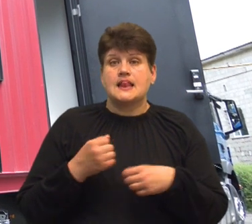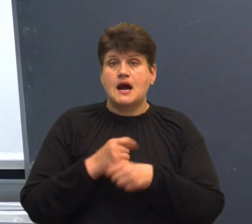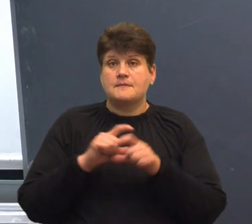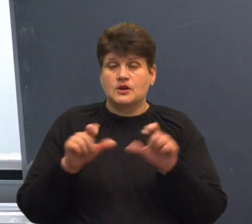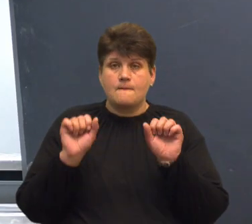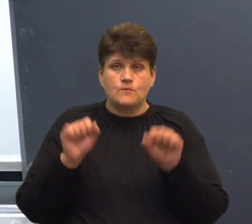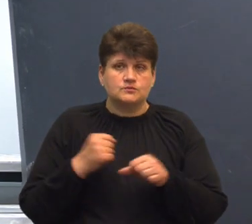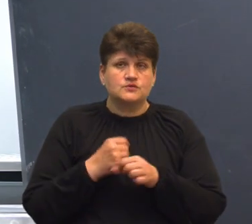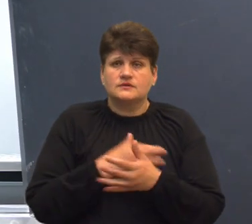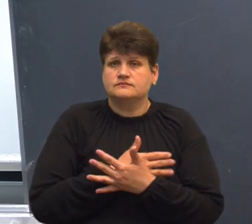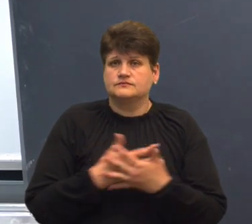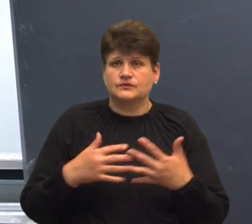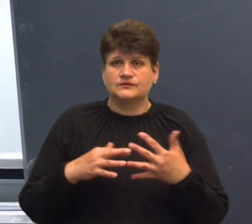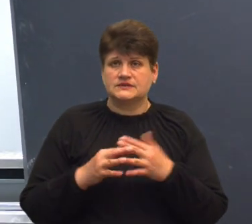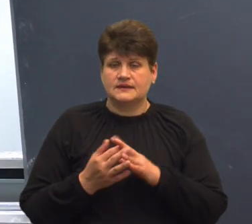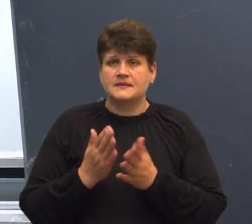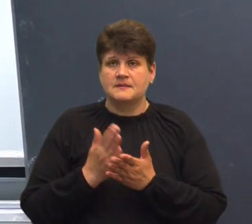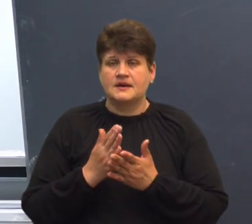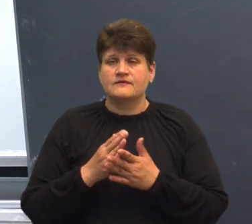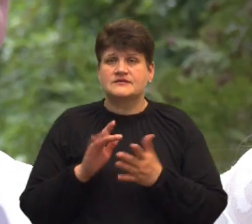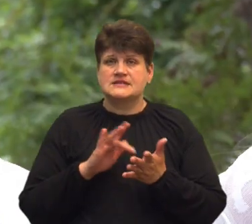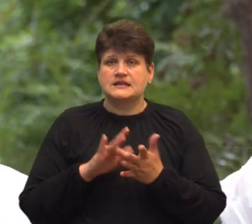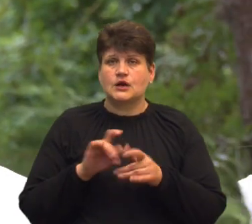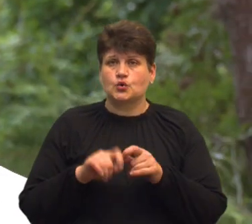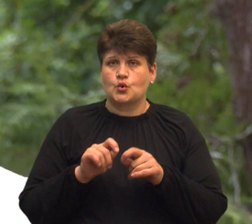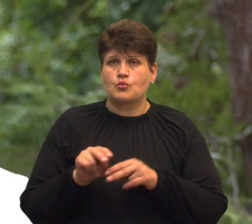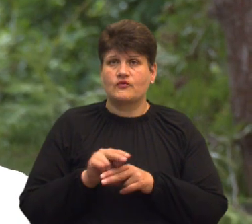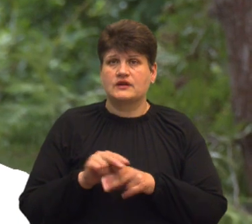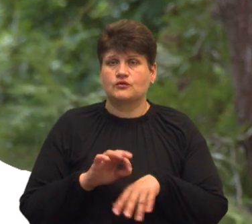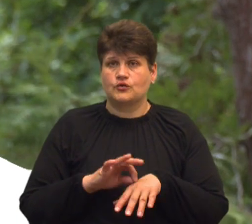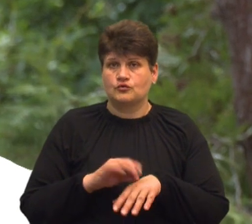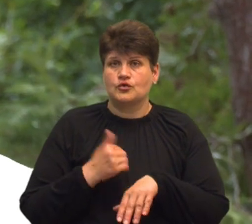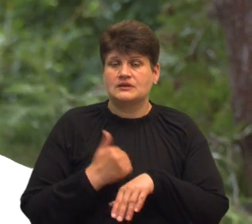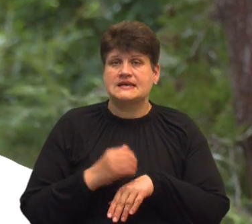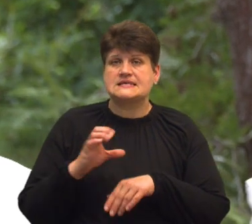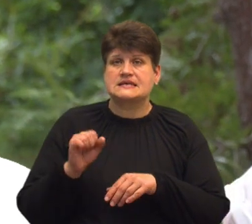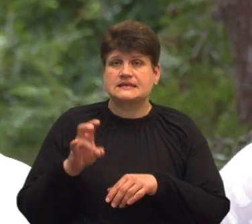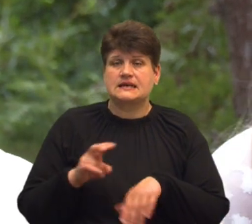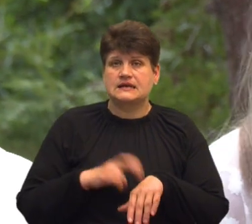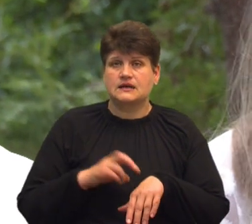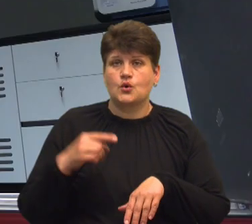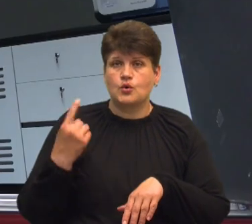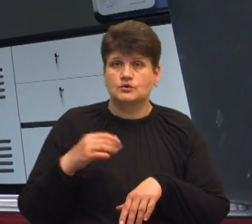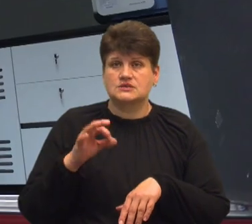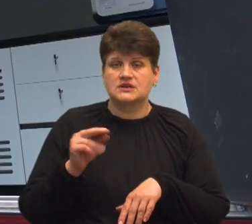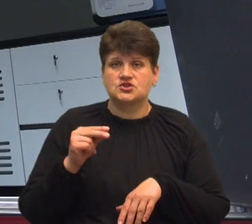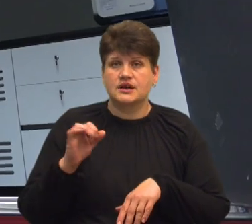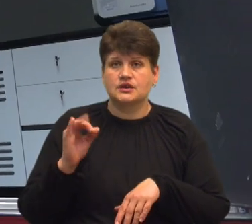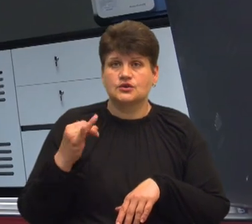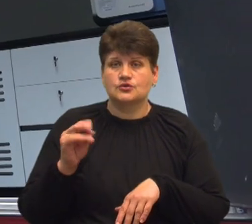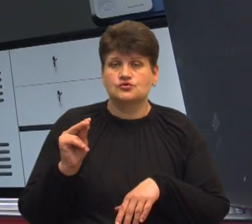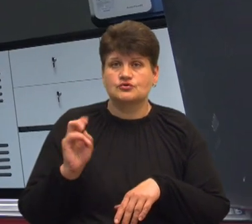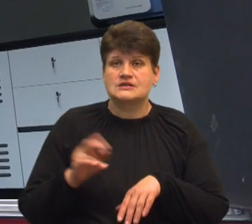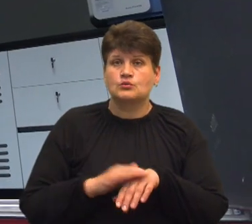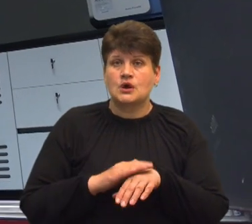місцевості, тепер на балансі Центру контролю та профілактики хвороб. За словами головної санітарної лікарки області Оксани Чайчук, це гуманітарна